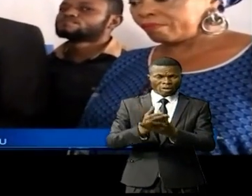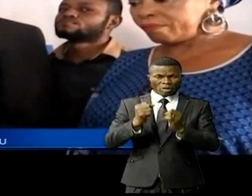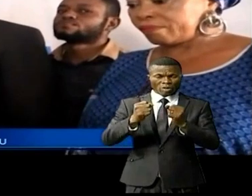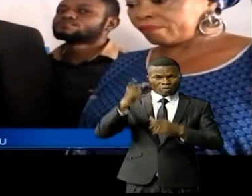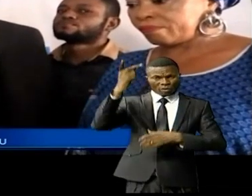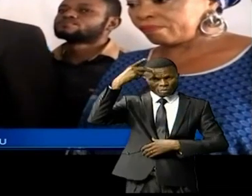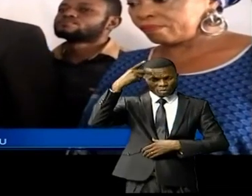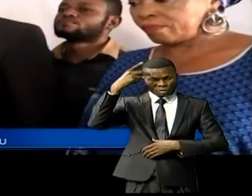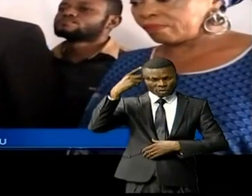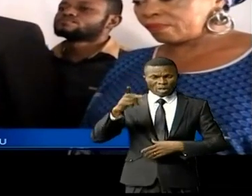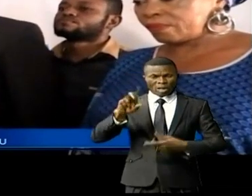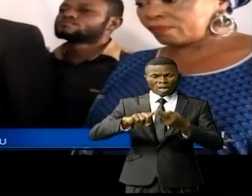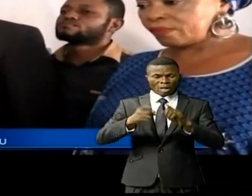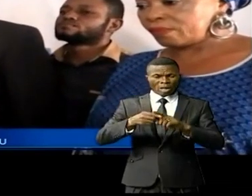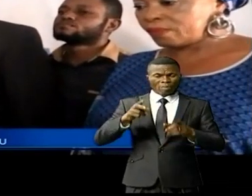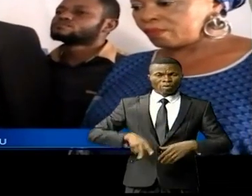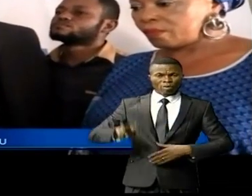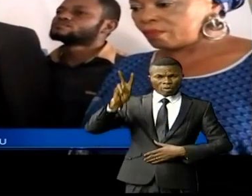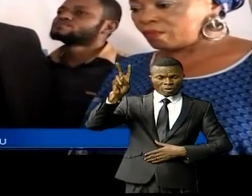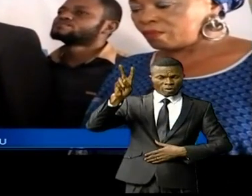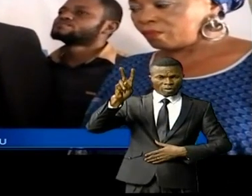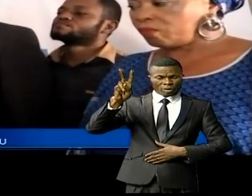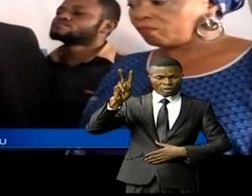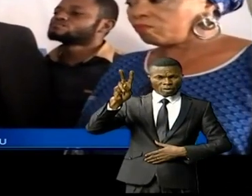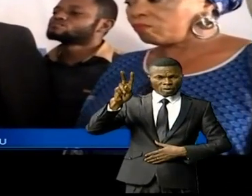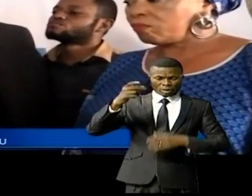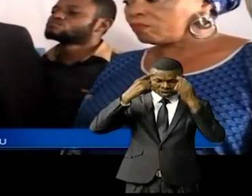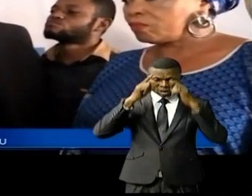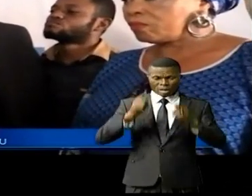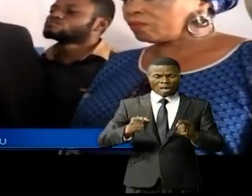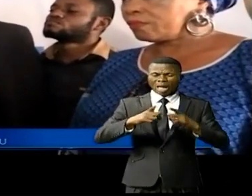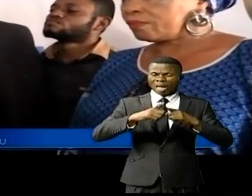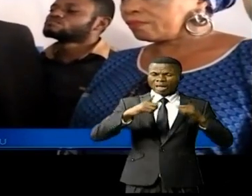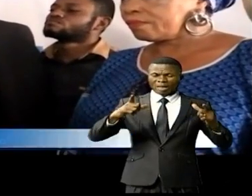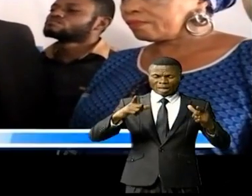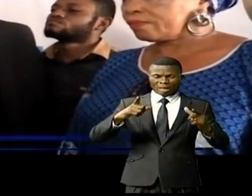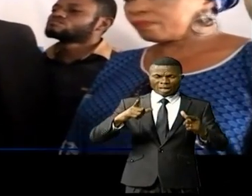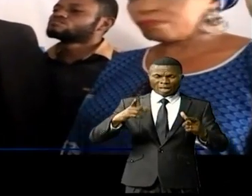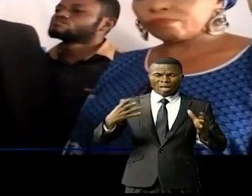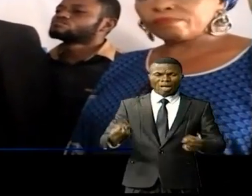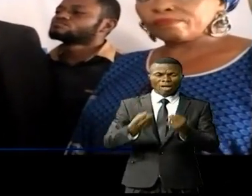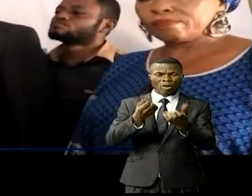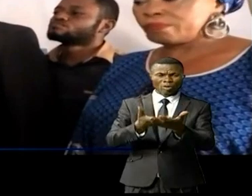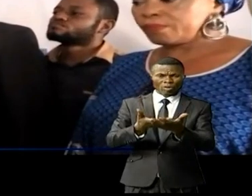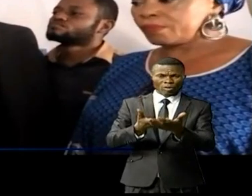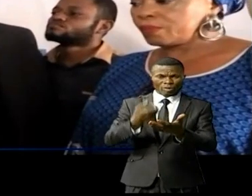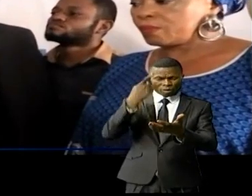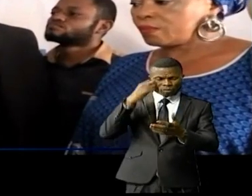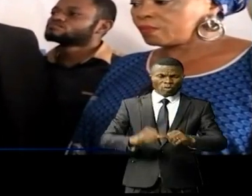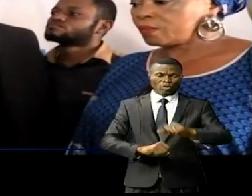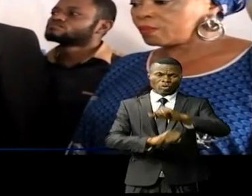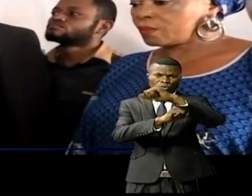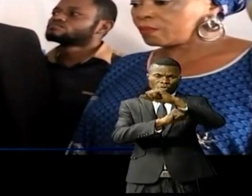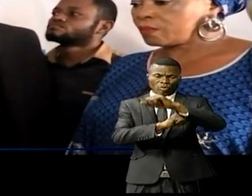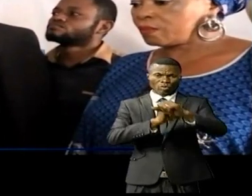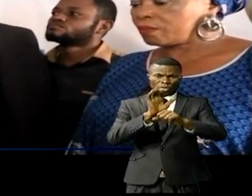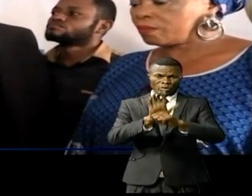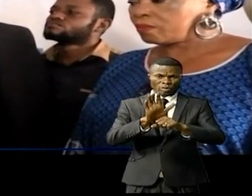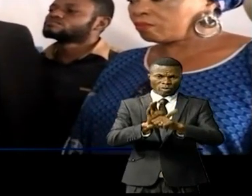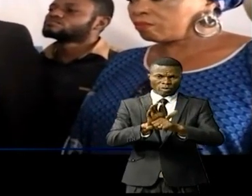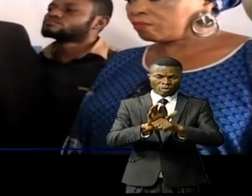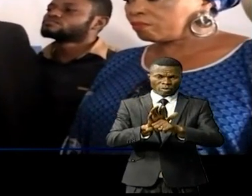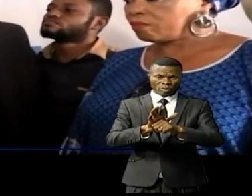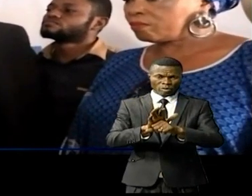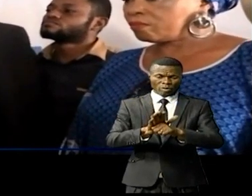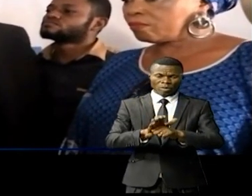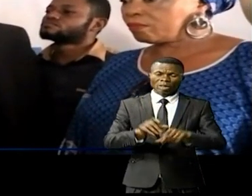alliées à l'UDPS, c'est une grande décision qu'ils ont prise de pouvoir soutenir, pourquoi pas